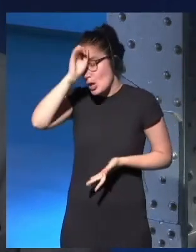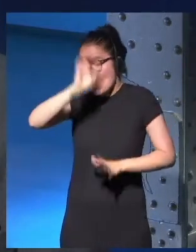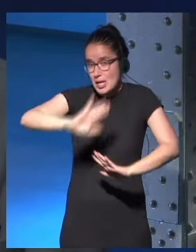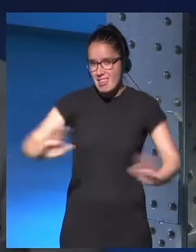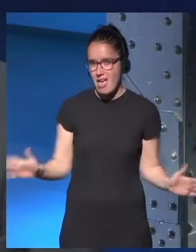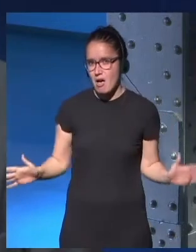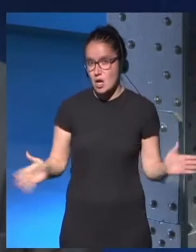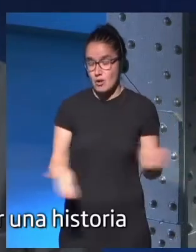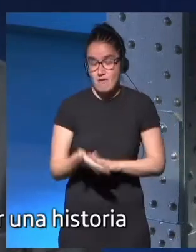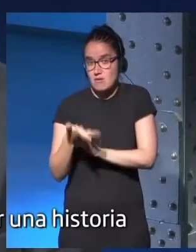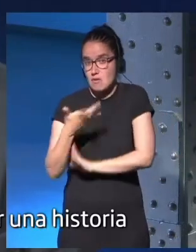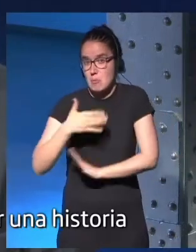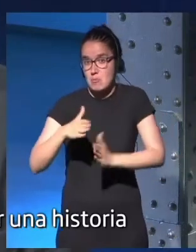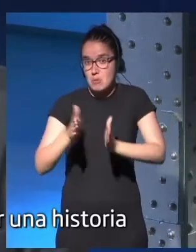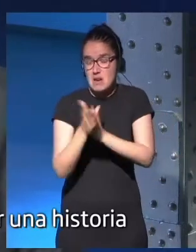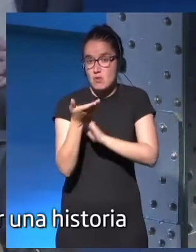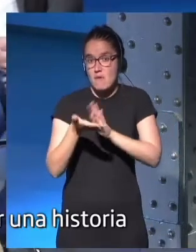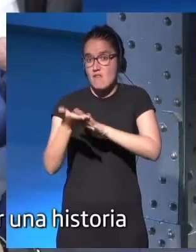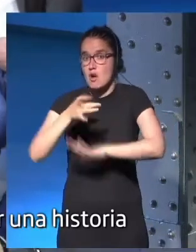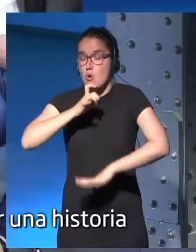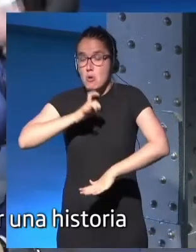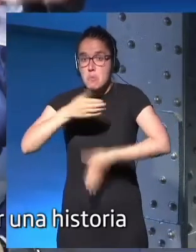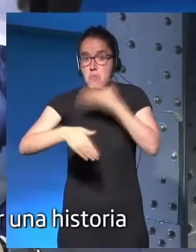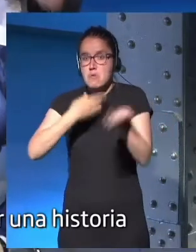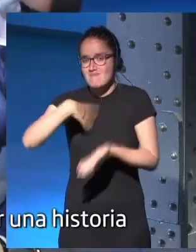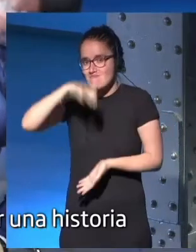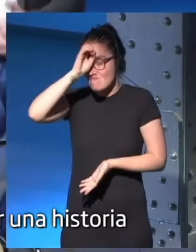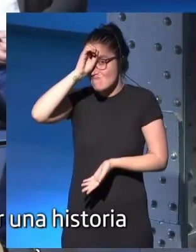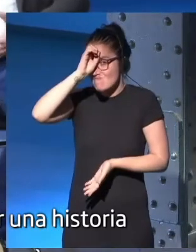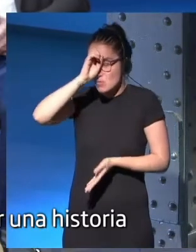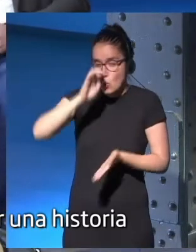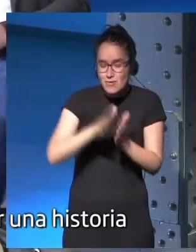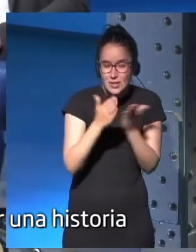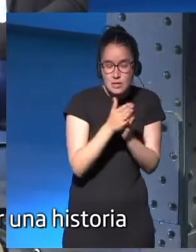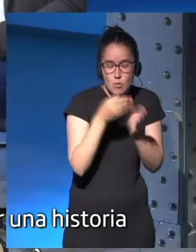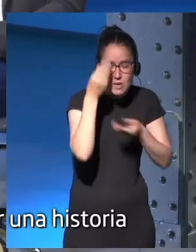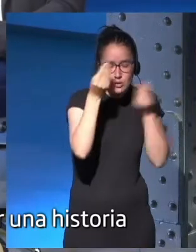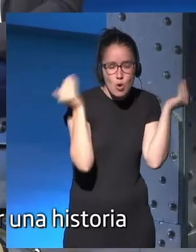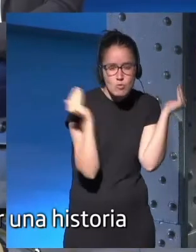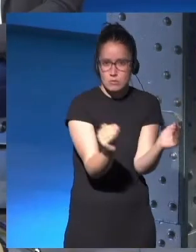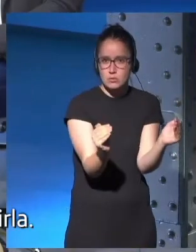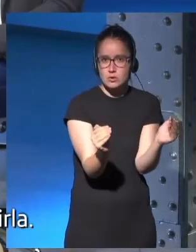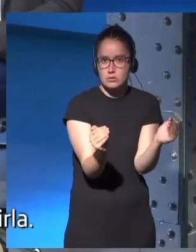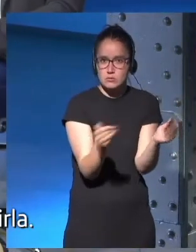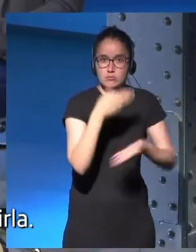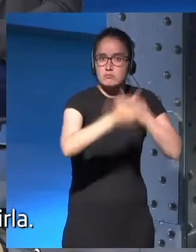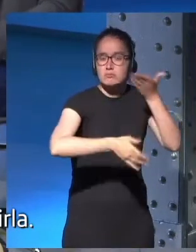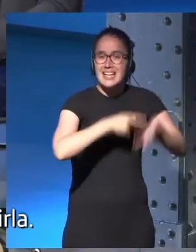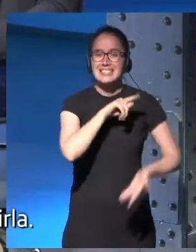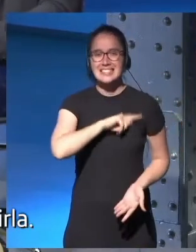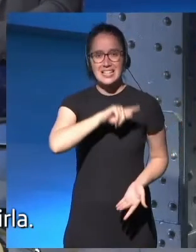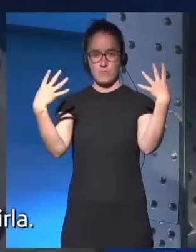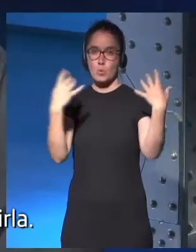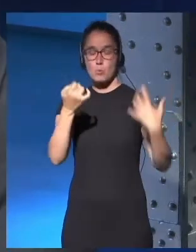écrire mon roman, je n pas d'autre idée que simplement le sentiment que j'ai envie de raconter une histoire et que j'ai très